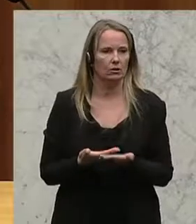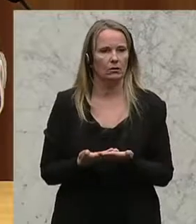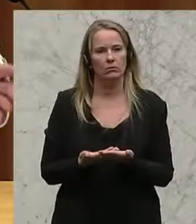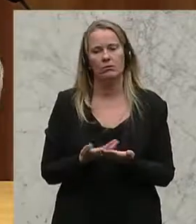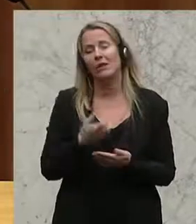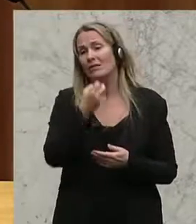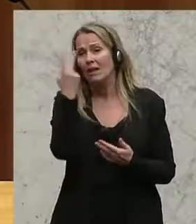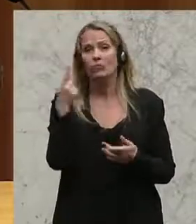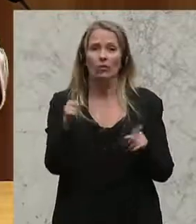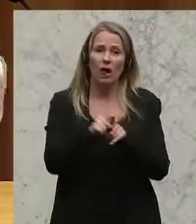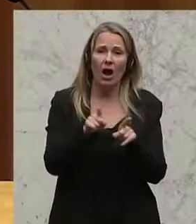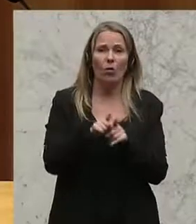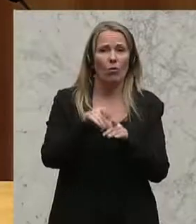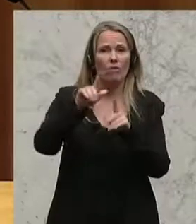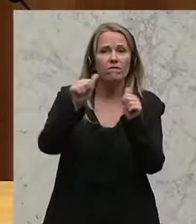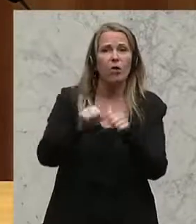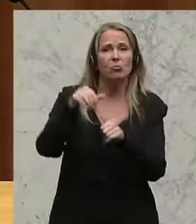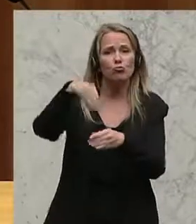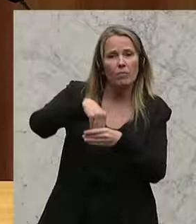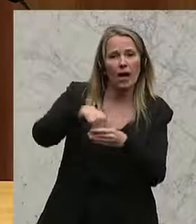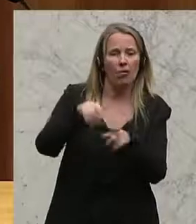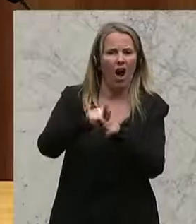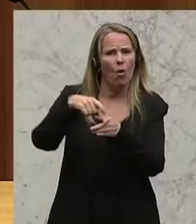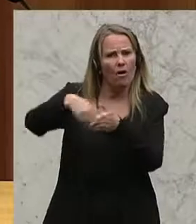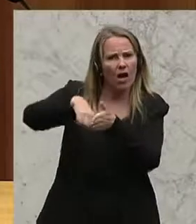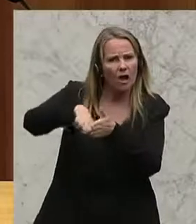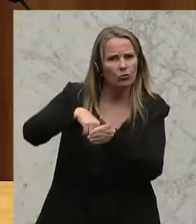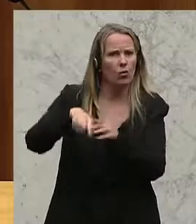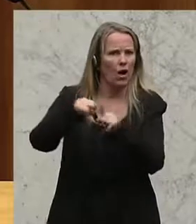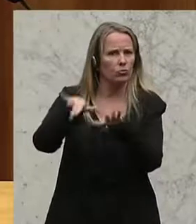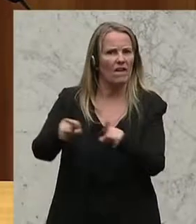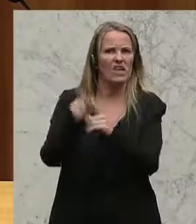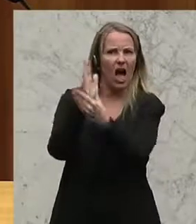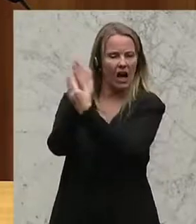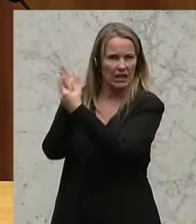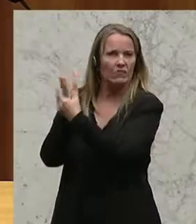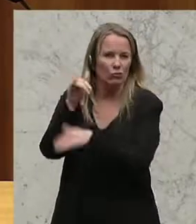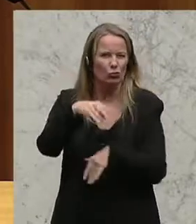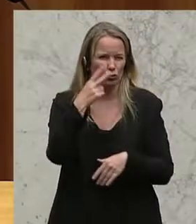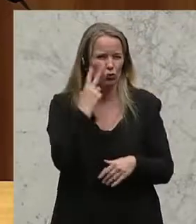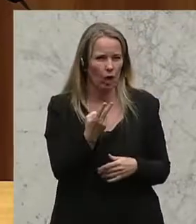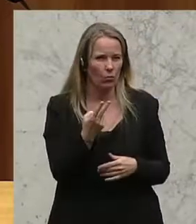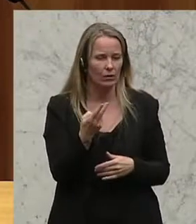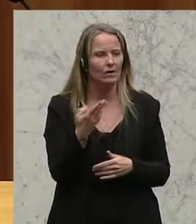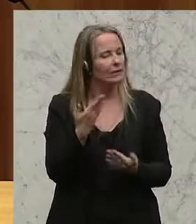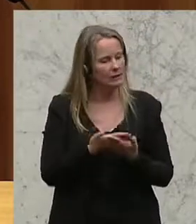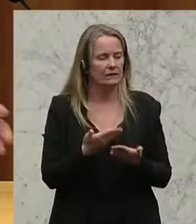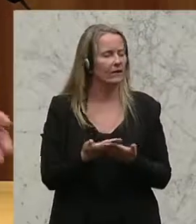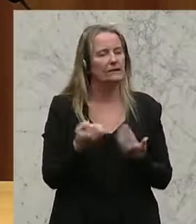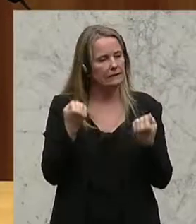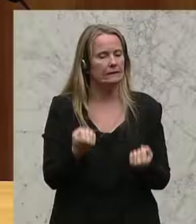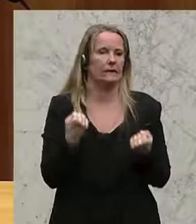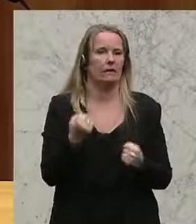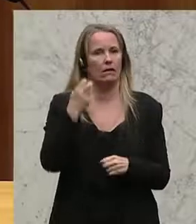Es muss natürlich auch eine Speicherung geben, es muss eine Wartung geben und auch ein Archiv. Das muss man sich anschauen. Daher ist es auch sicherlich